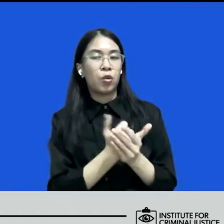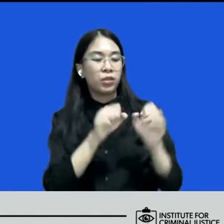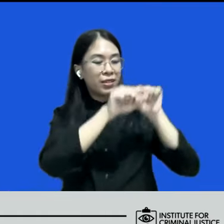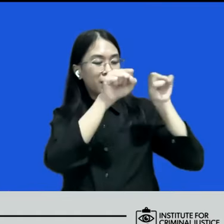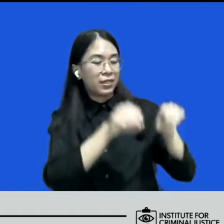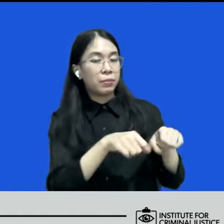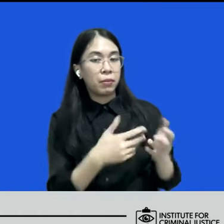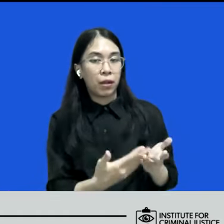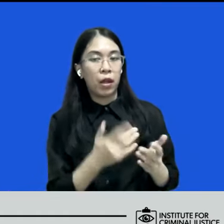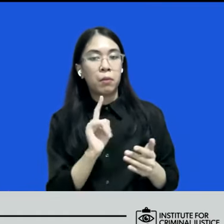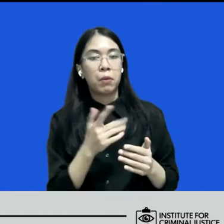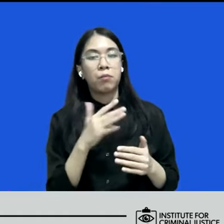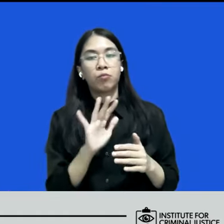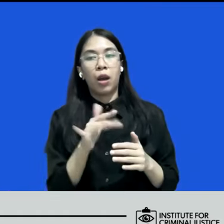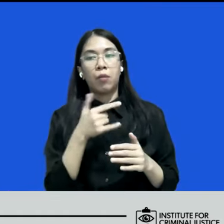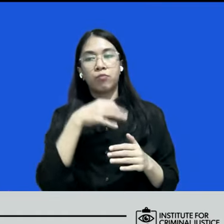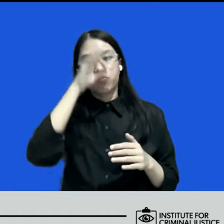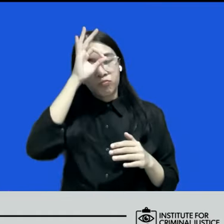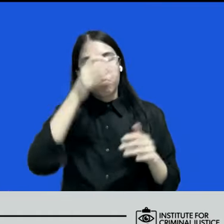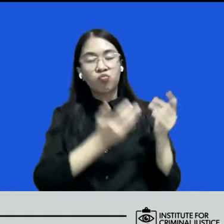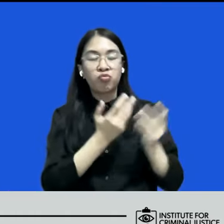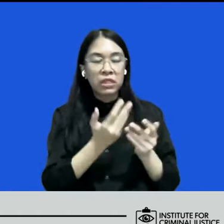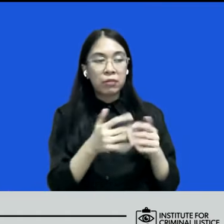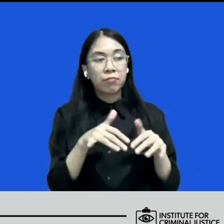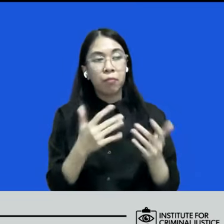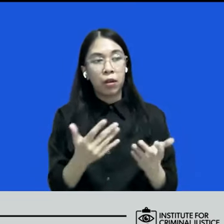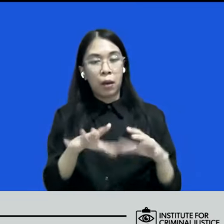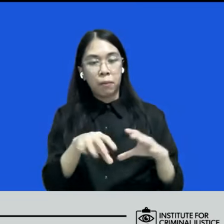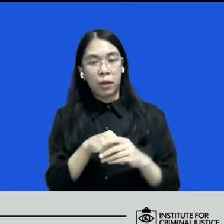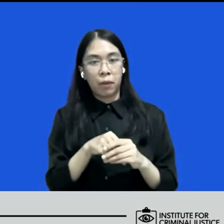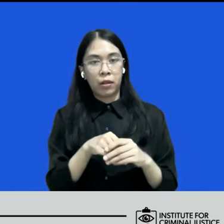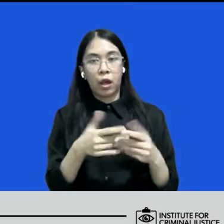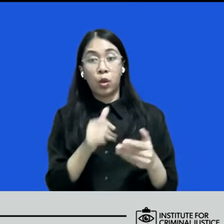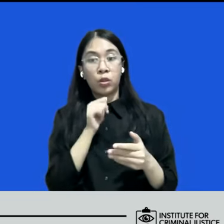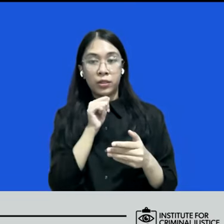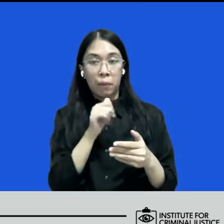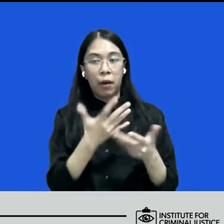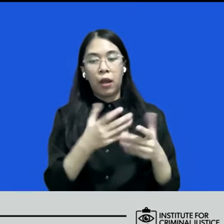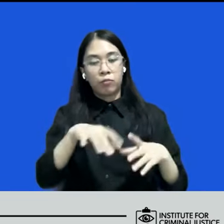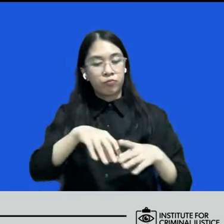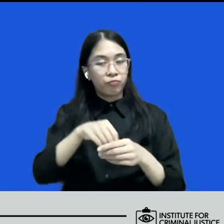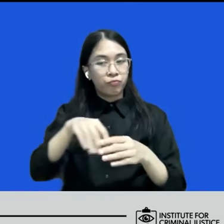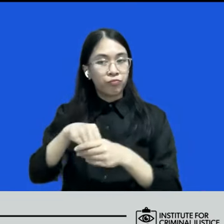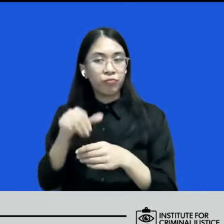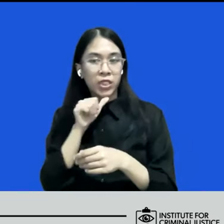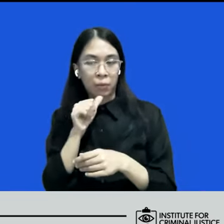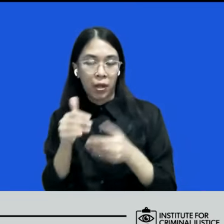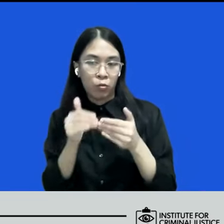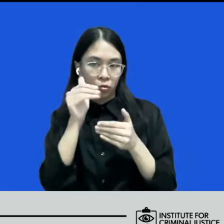tadi kalau misalnya tidak hanya oleh Polri apakah bagaimana melibatkan dan siapa saja pihak yang mungkin dilibatkan kedepannya